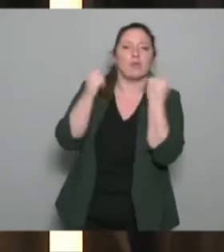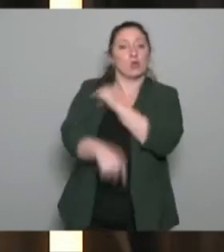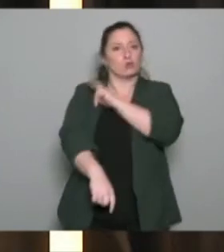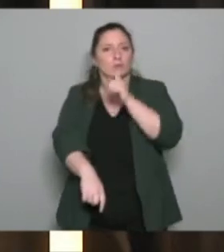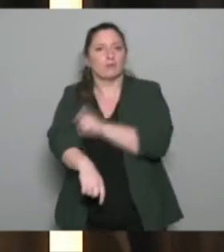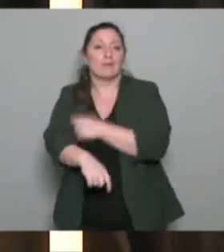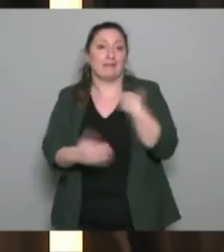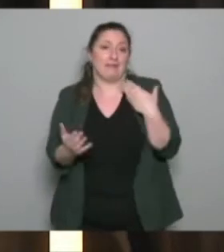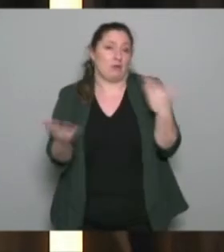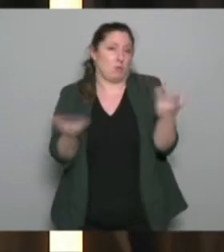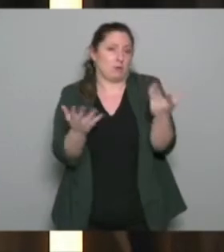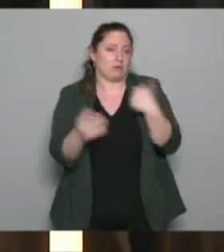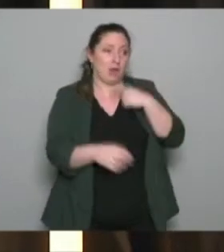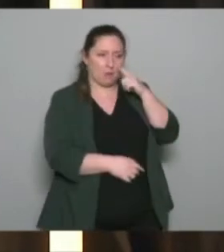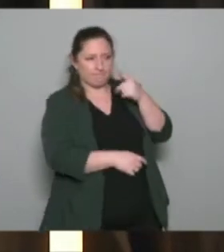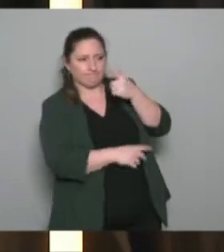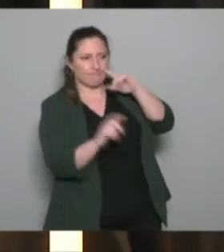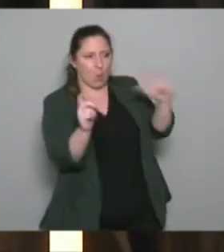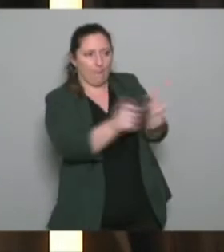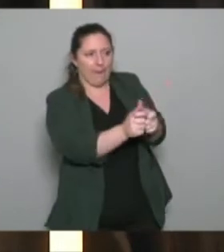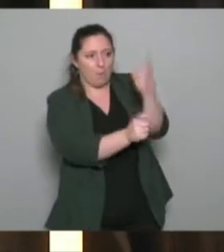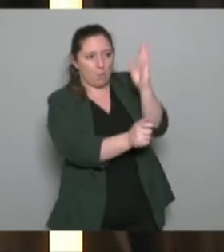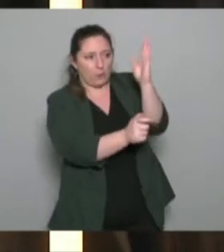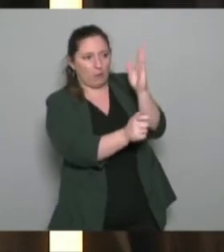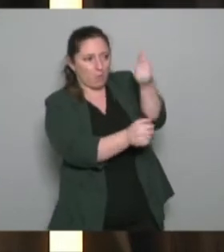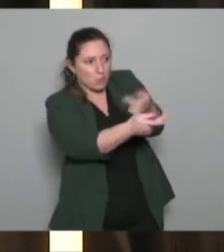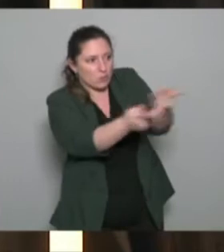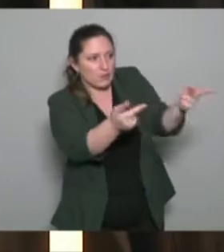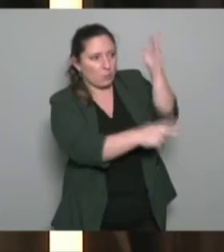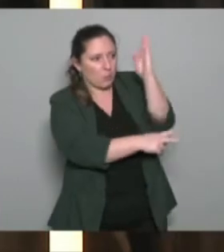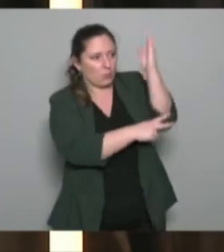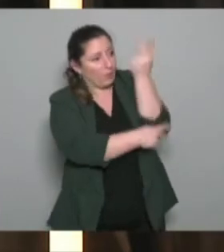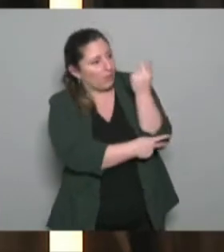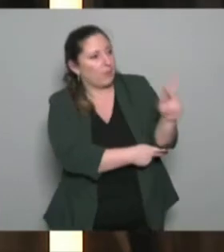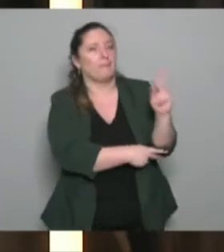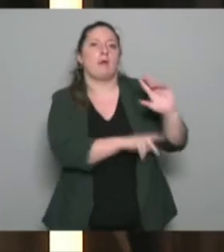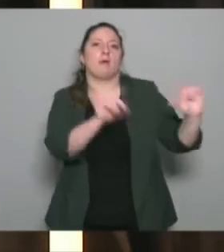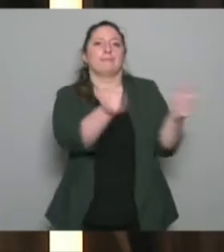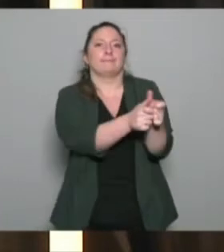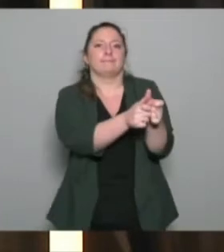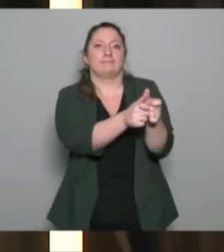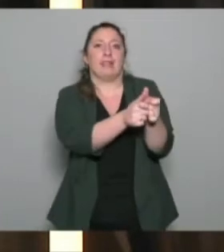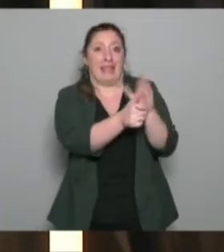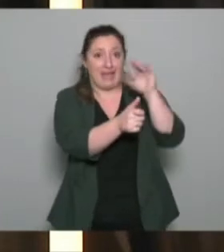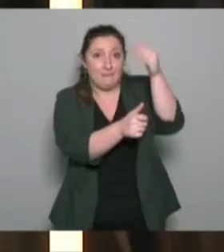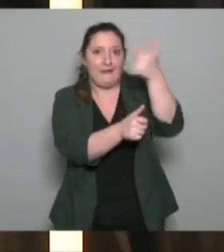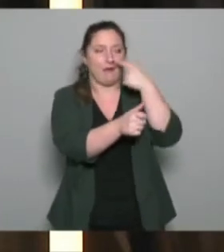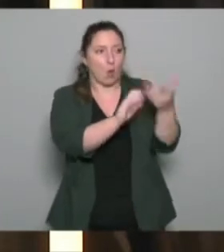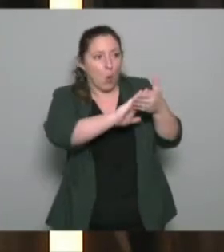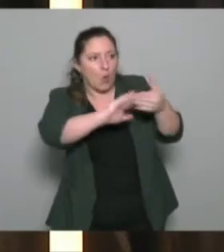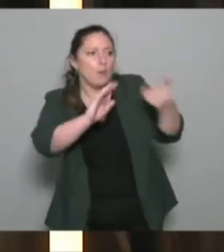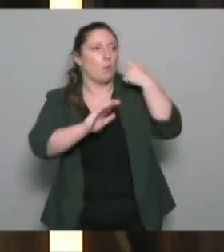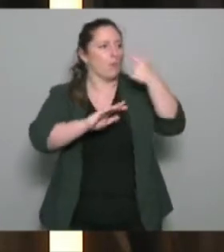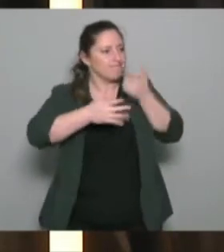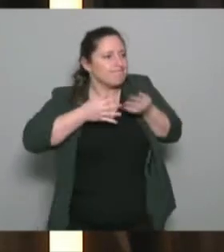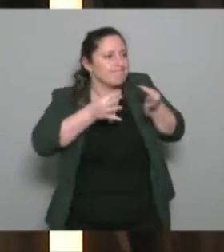ses besoins, effectivement, mais comment il va faire le relais pour que ce qu'il veut